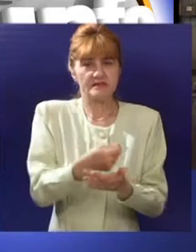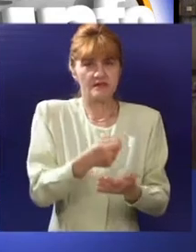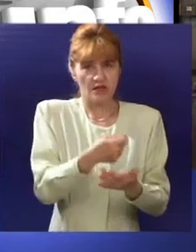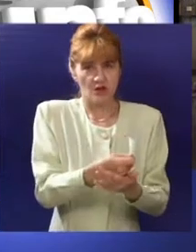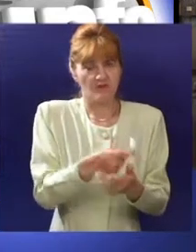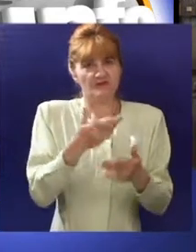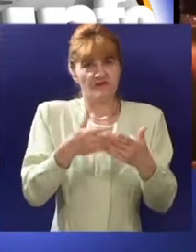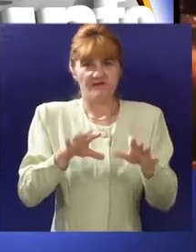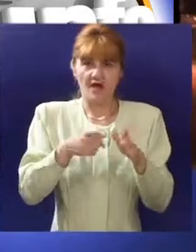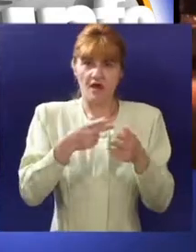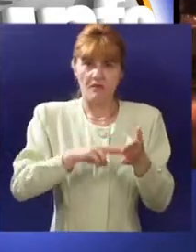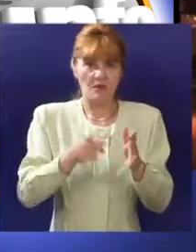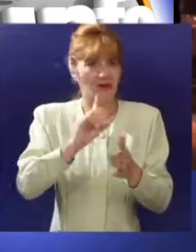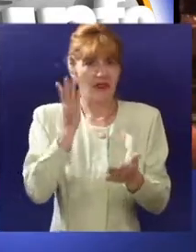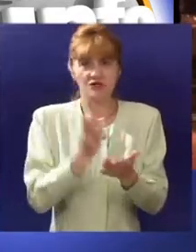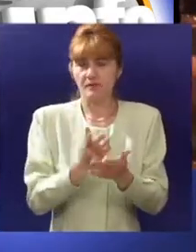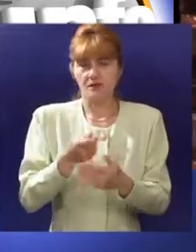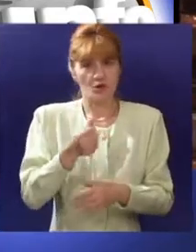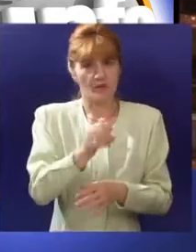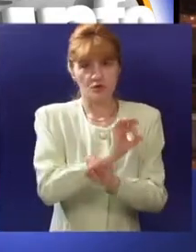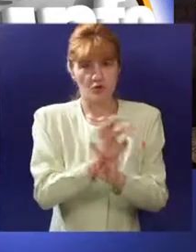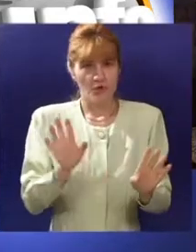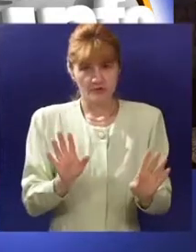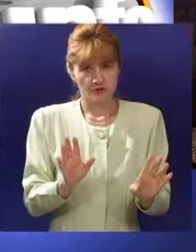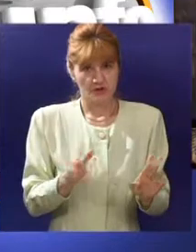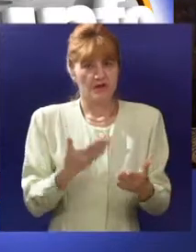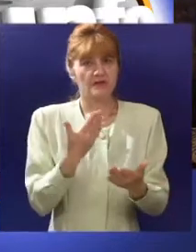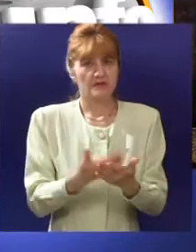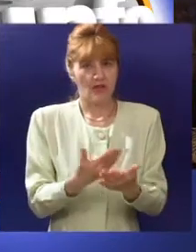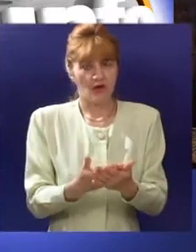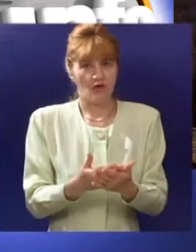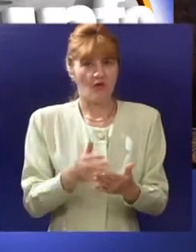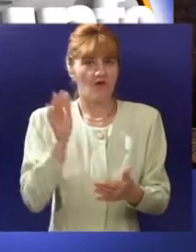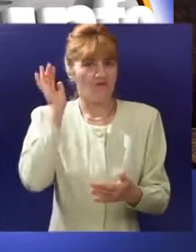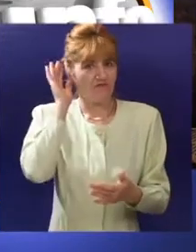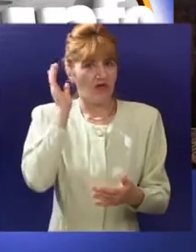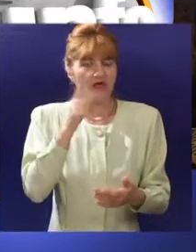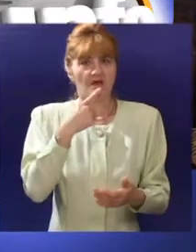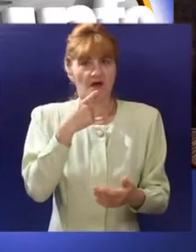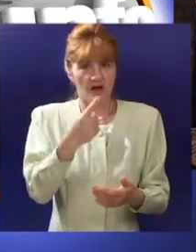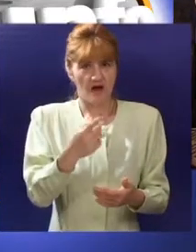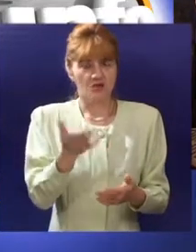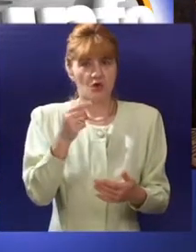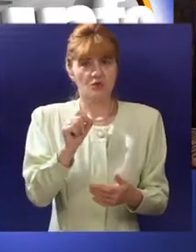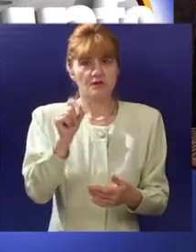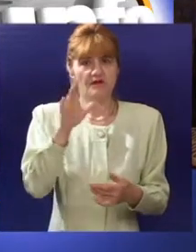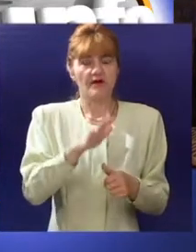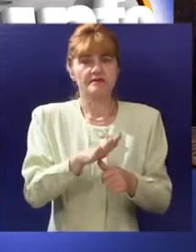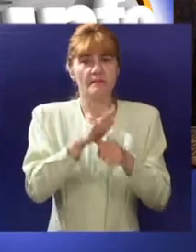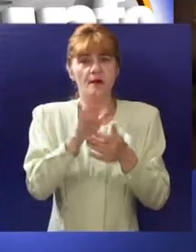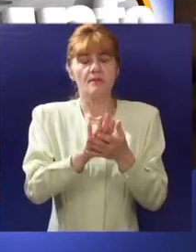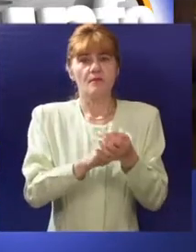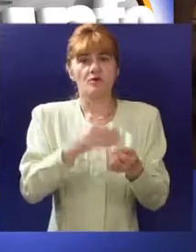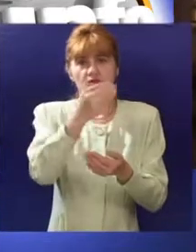doprinose koji su najveća stavka uopšte neće uplaćivati. Prema uredbi vlade Srbije od 12. maja o posticajima novim